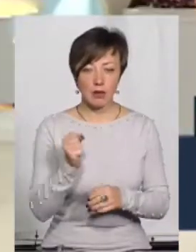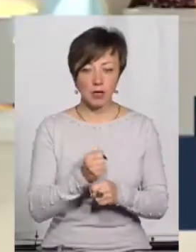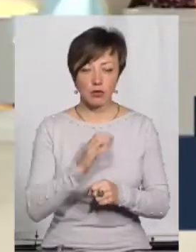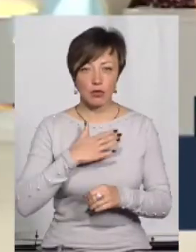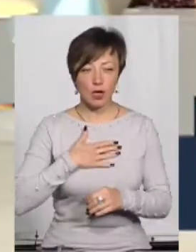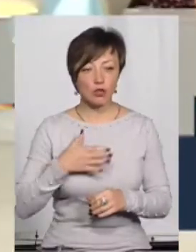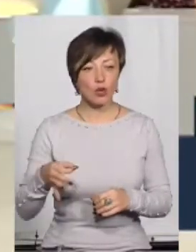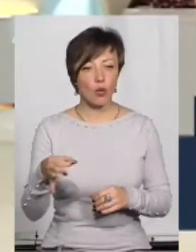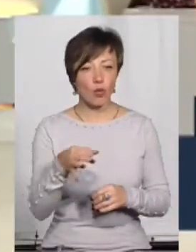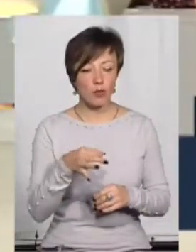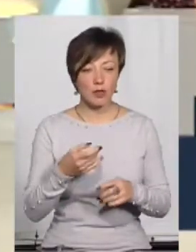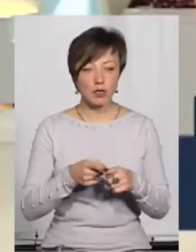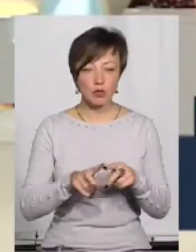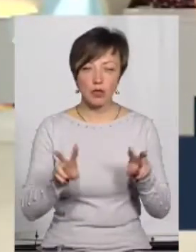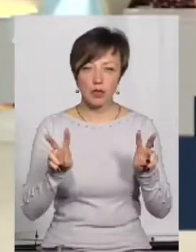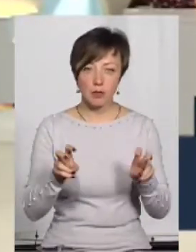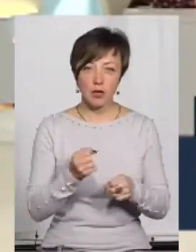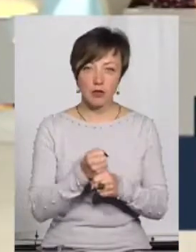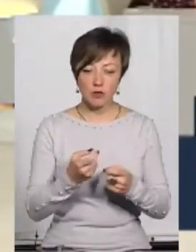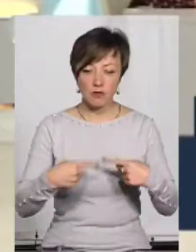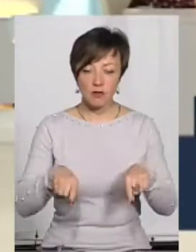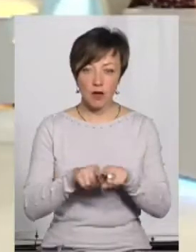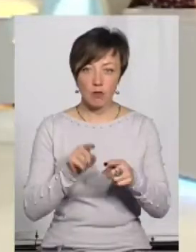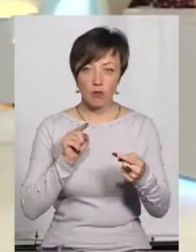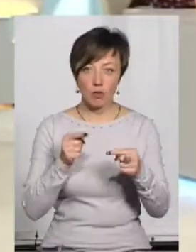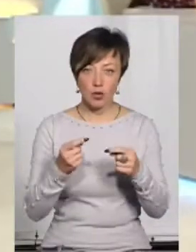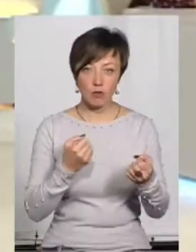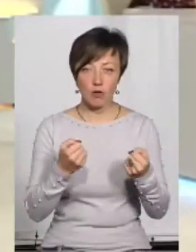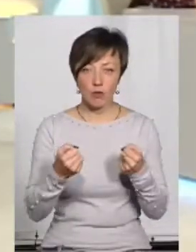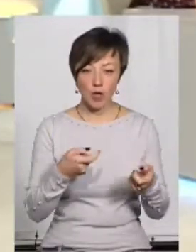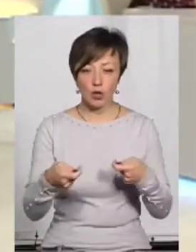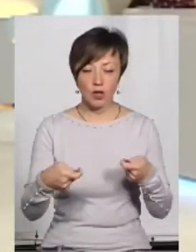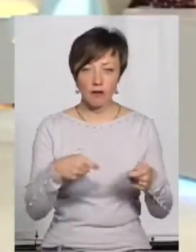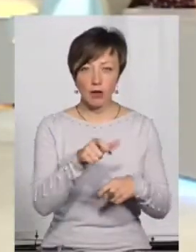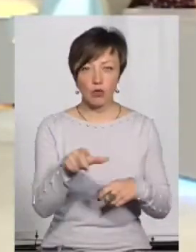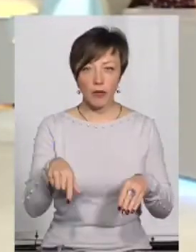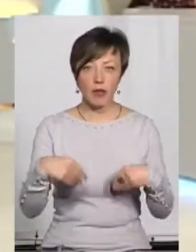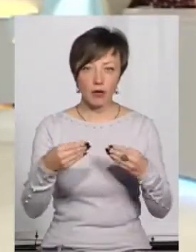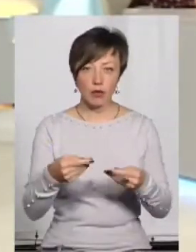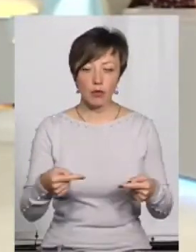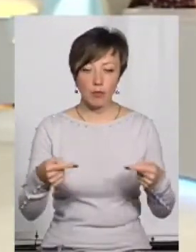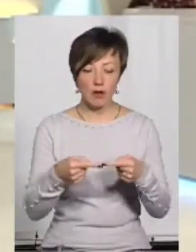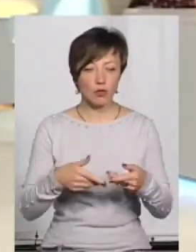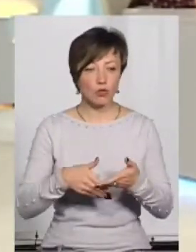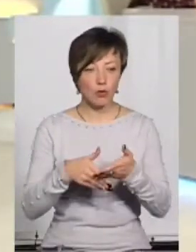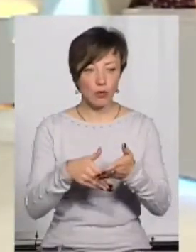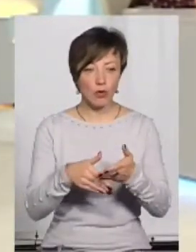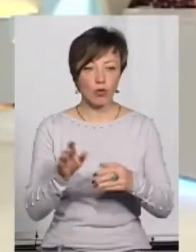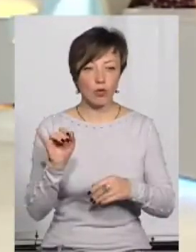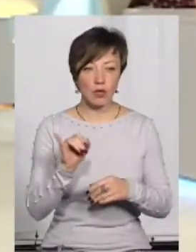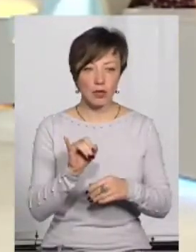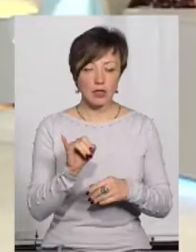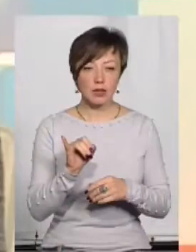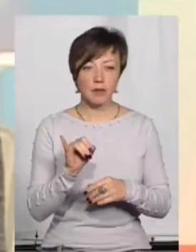нашій області саме на цю тематику, тобто працює в сфері протидії торгівлі людьми. Вони надають певну допомогу, тому числі і